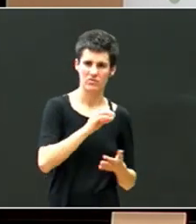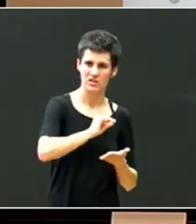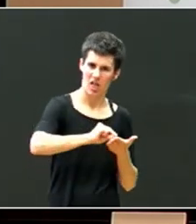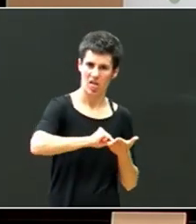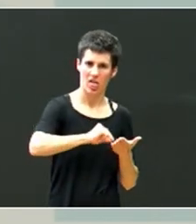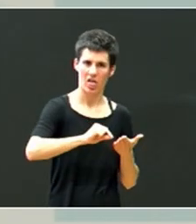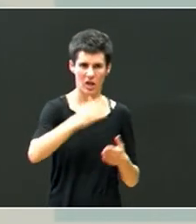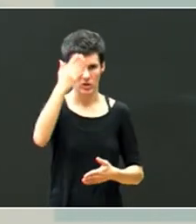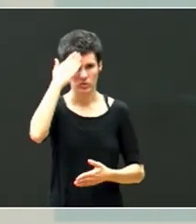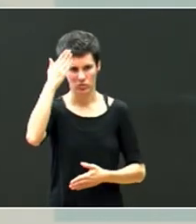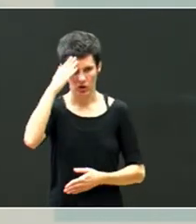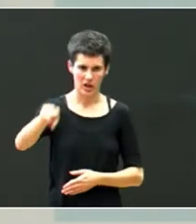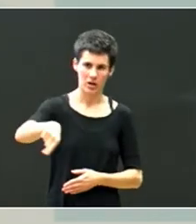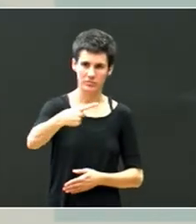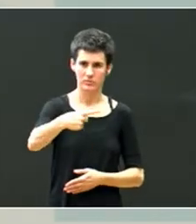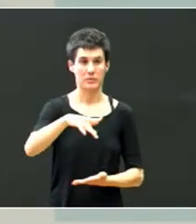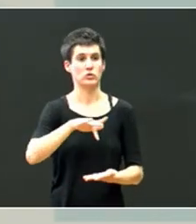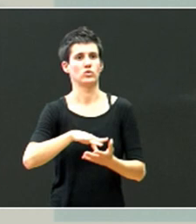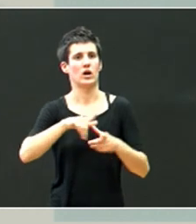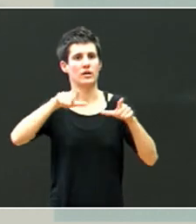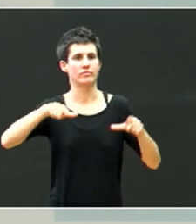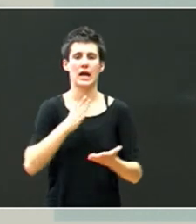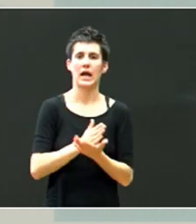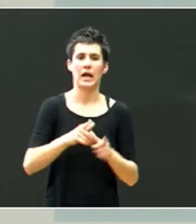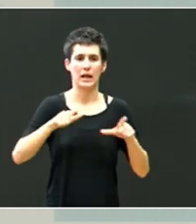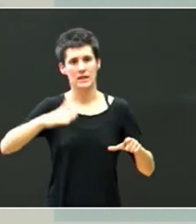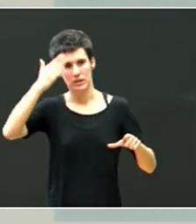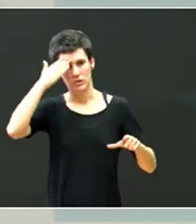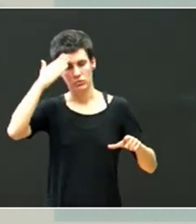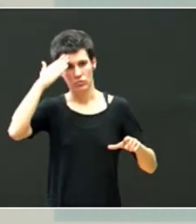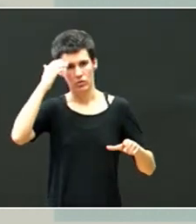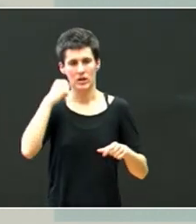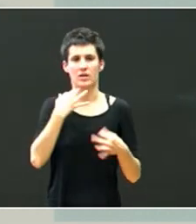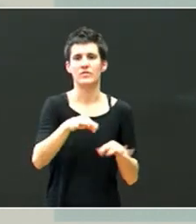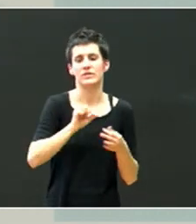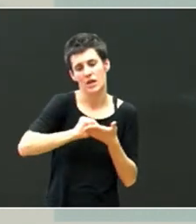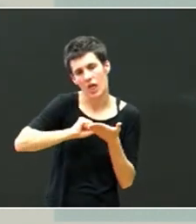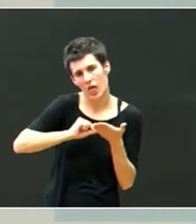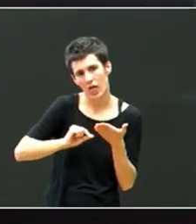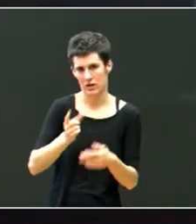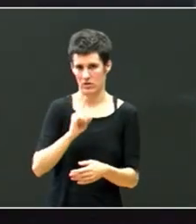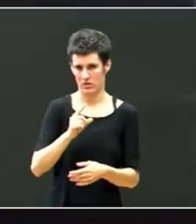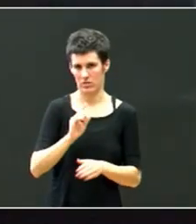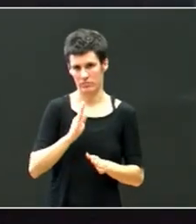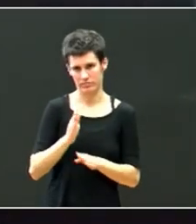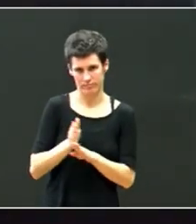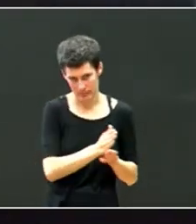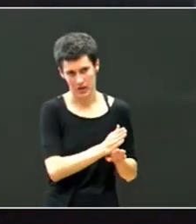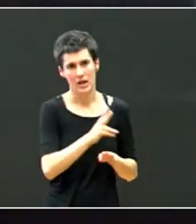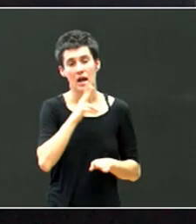titurizazio momentu bakar hoietan, ba, zikere, ezi berrik, kurrikuluna,